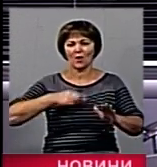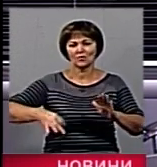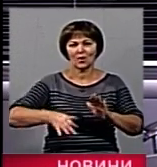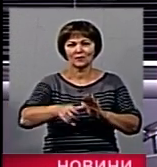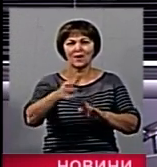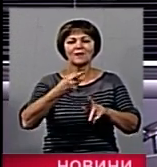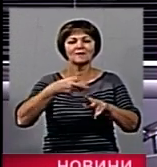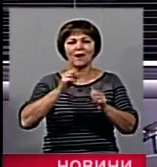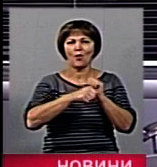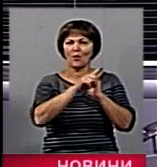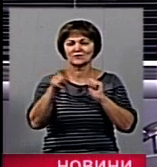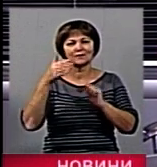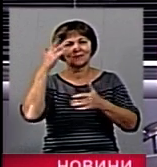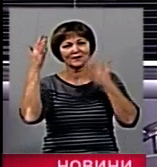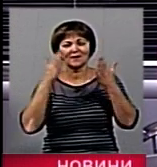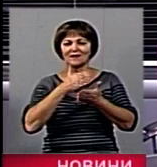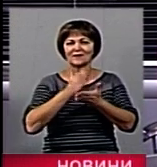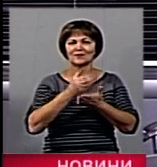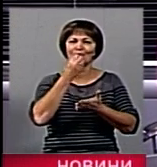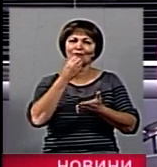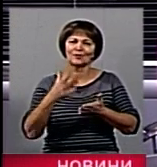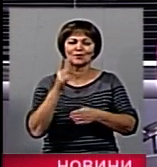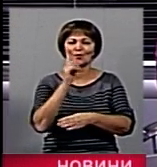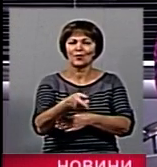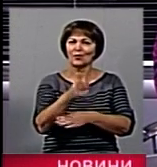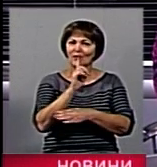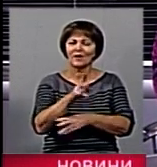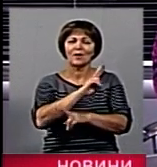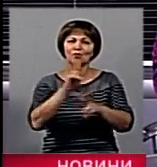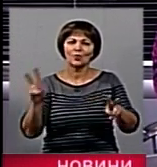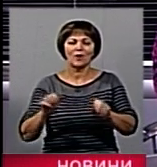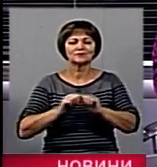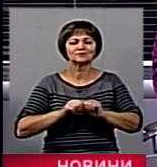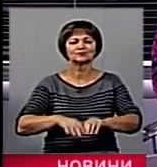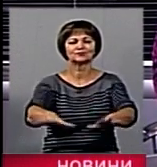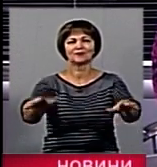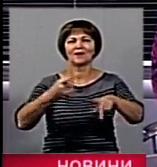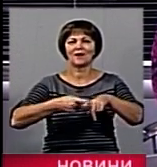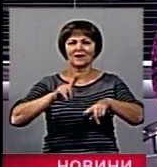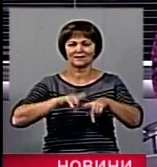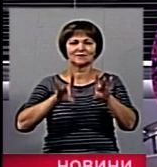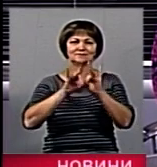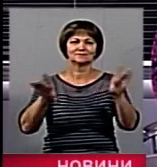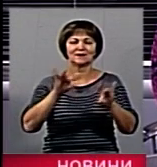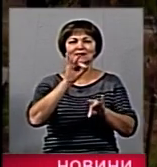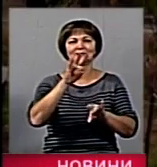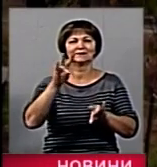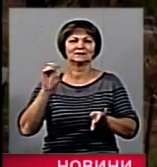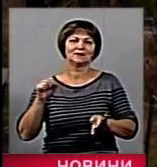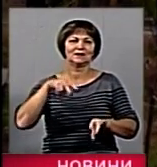Адже для кожного рибалки мрія – мати гарні улови. Хто і чому випускав рибу у водойму – про це Інна Літовченко.